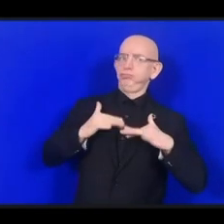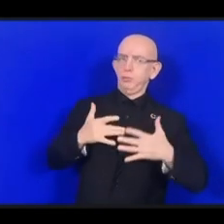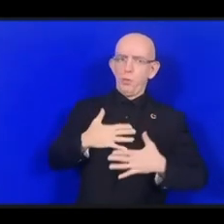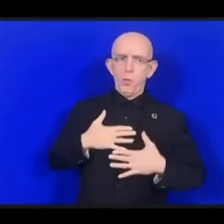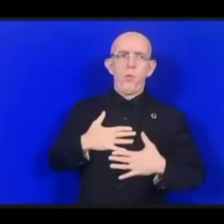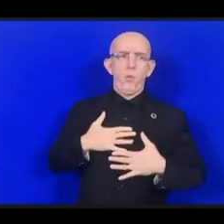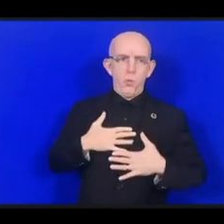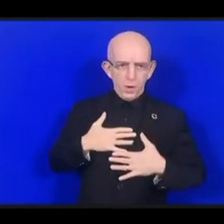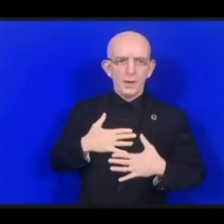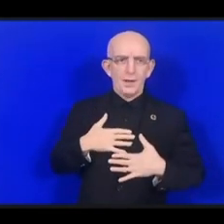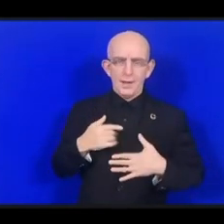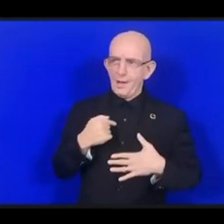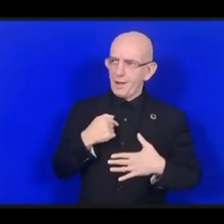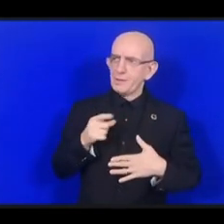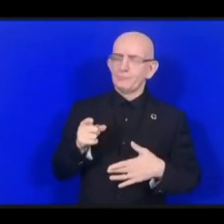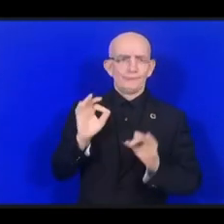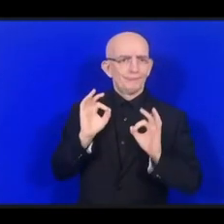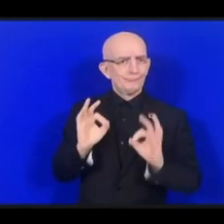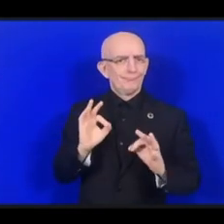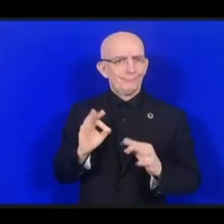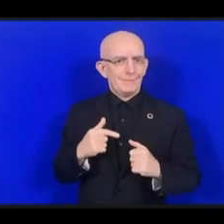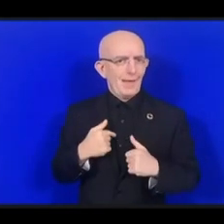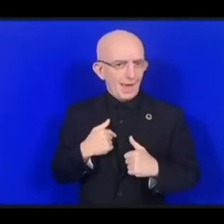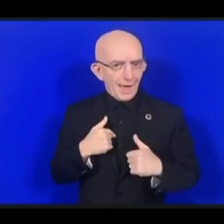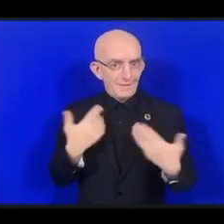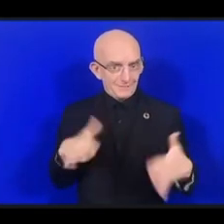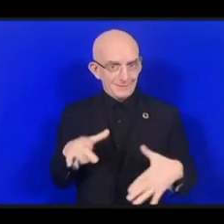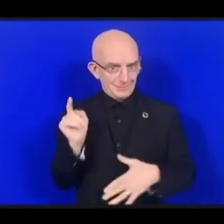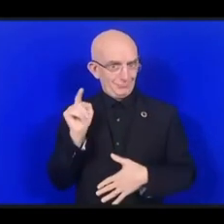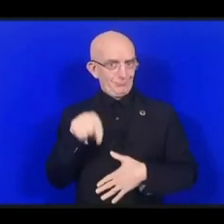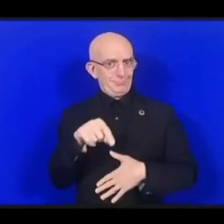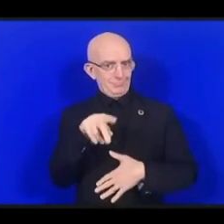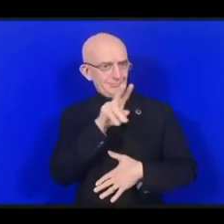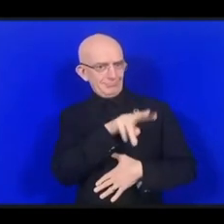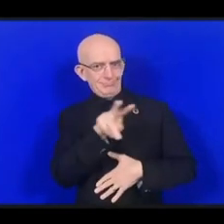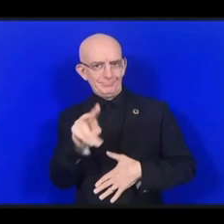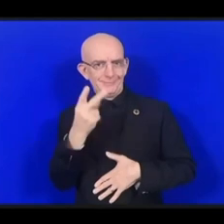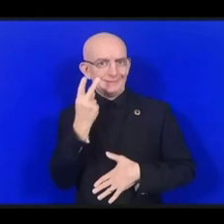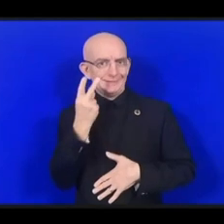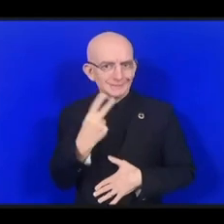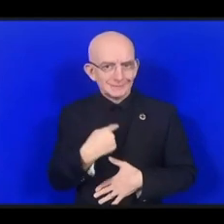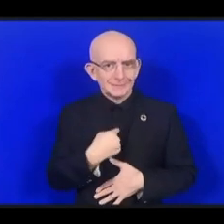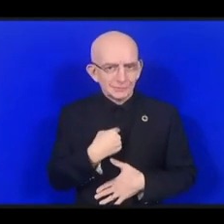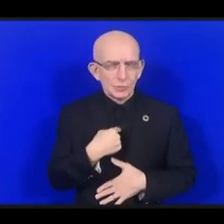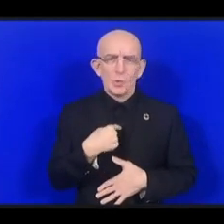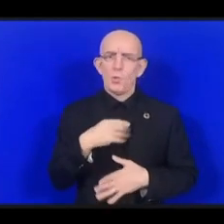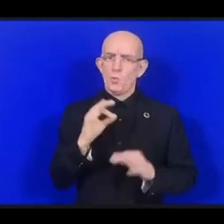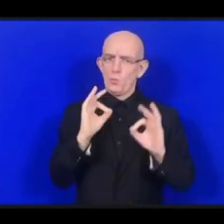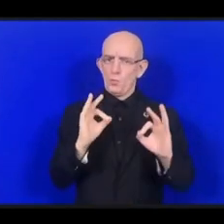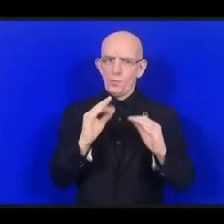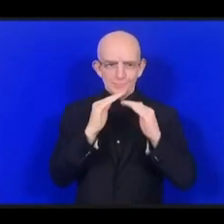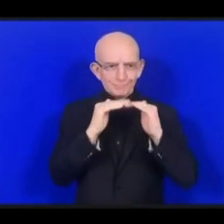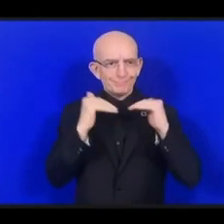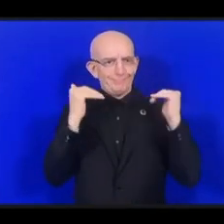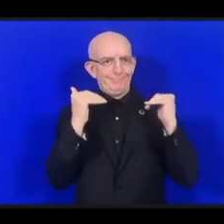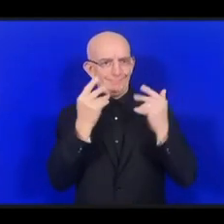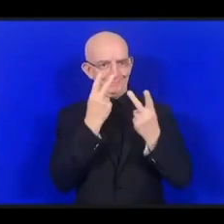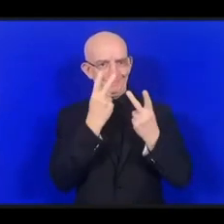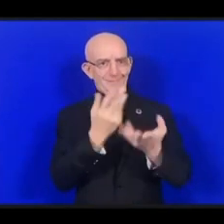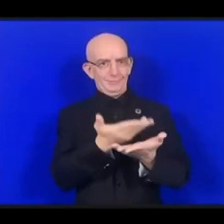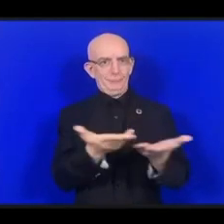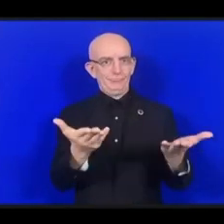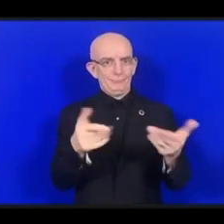был рад возможности участвовать в этом. И сейчас для меня огромная радость вместе с вами принять участие в завершении